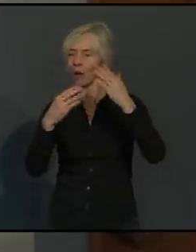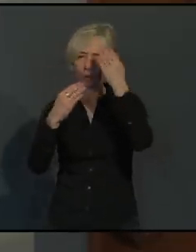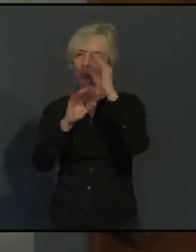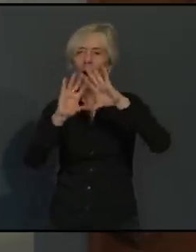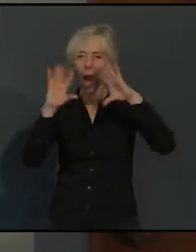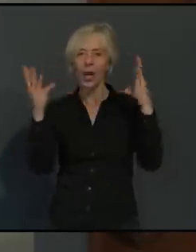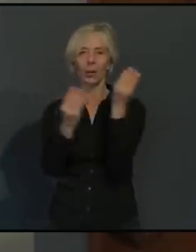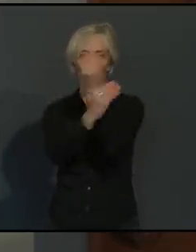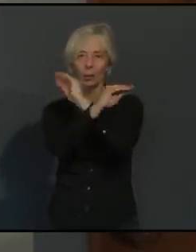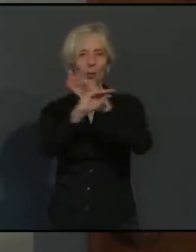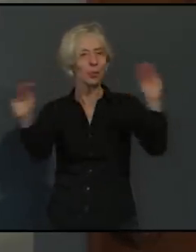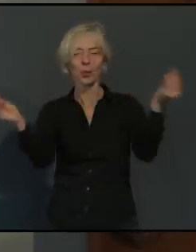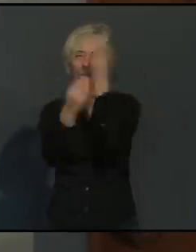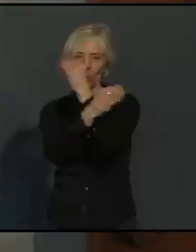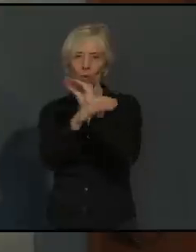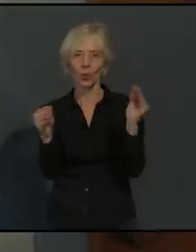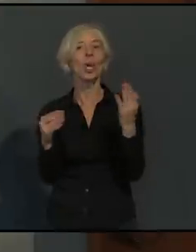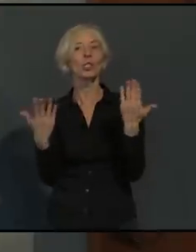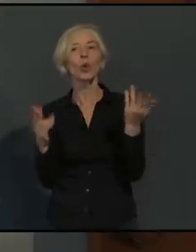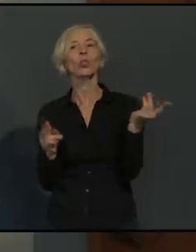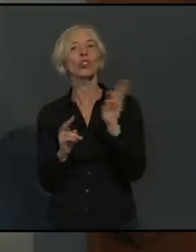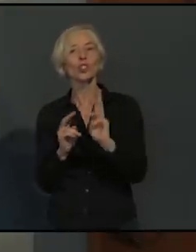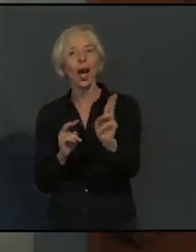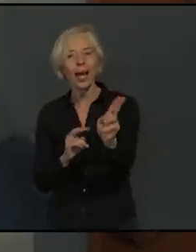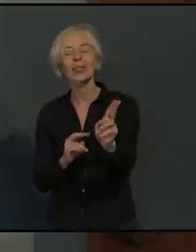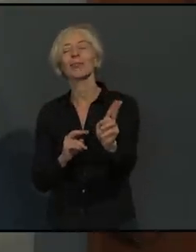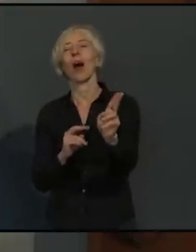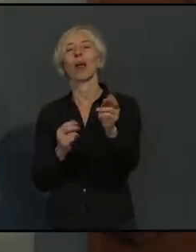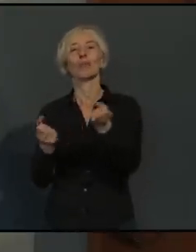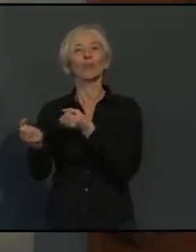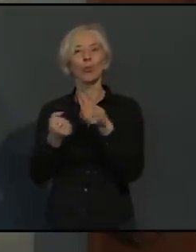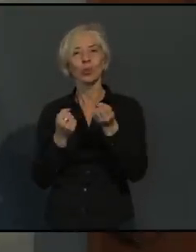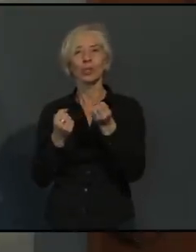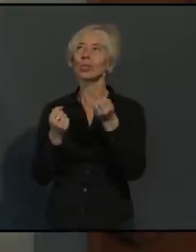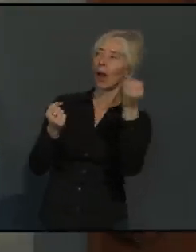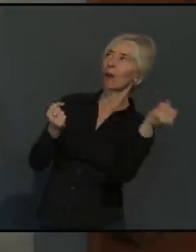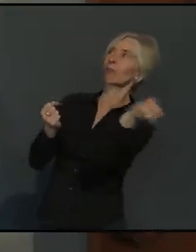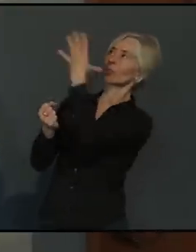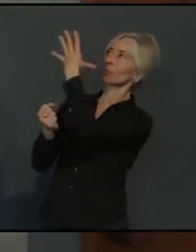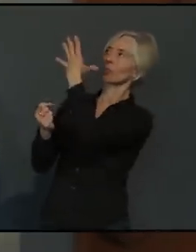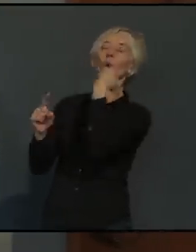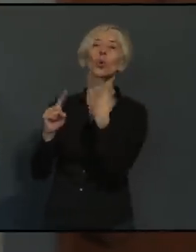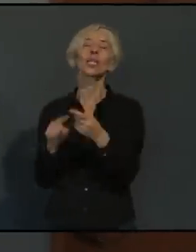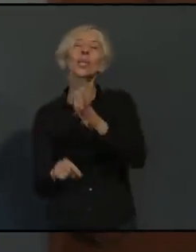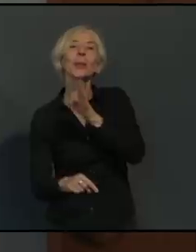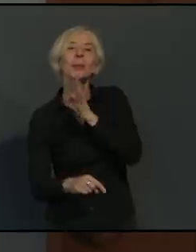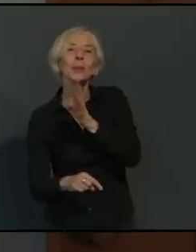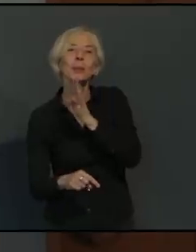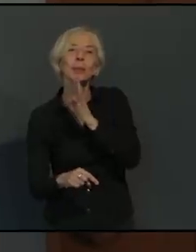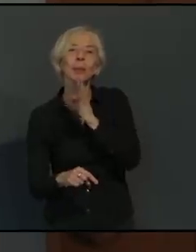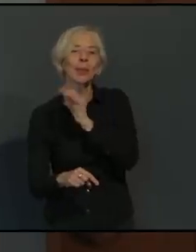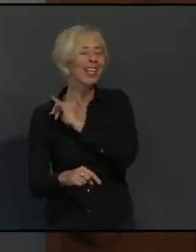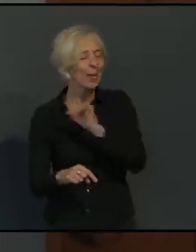unsere Durchsagen in den Fahrzeugen. Wir weisen auch jetzt zusehends immer mehr darauf hin bei wichtigen Haltestellen,